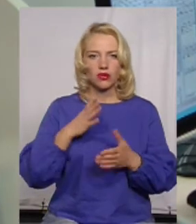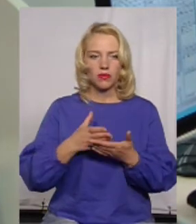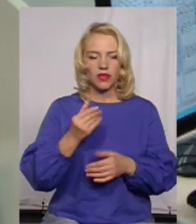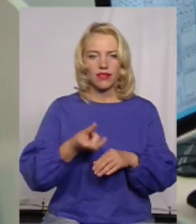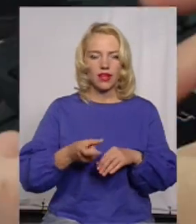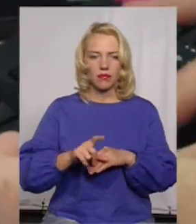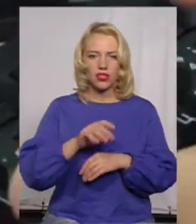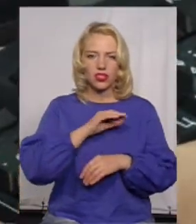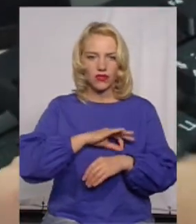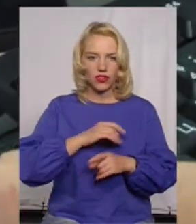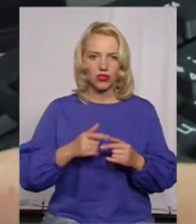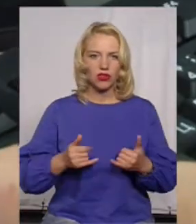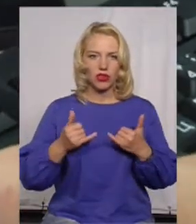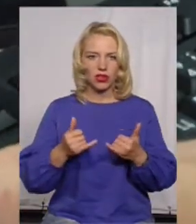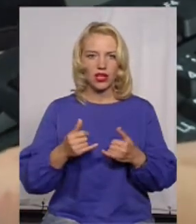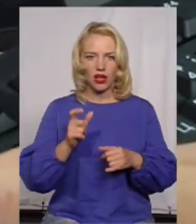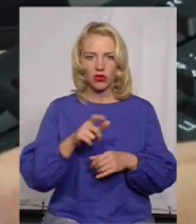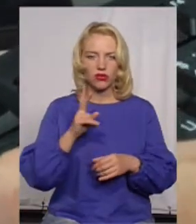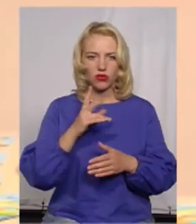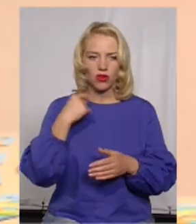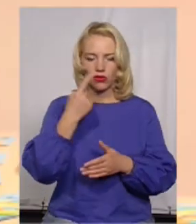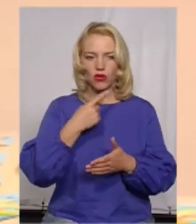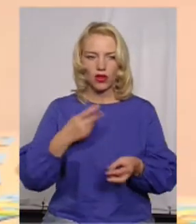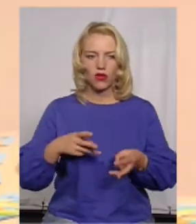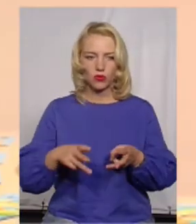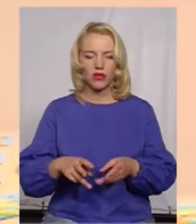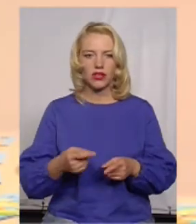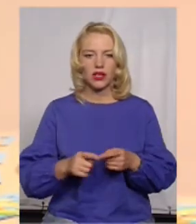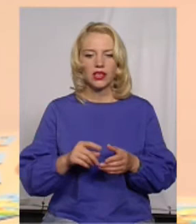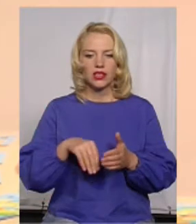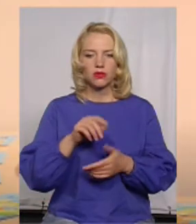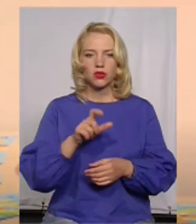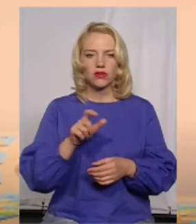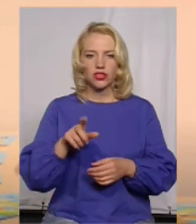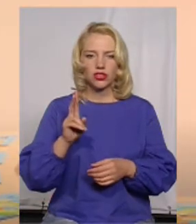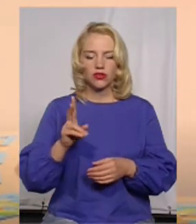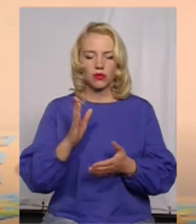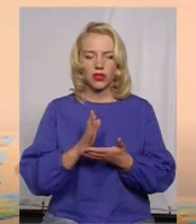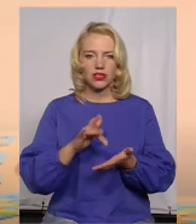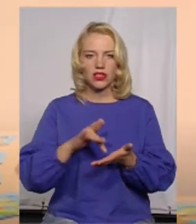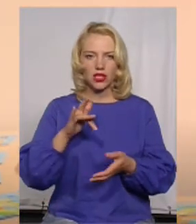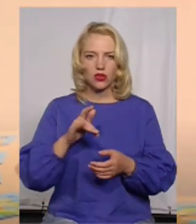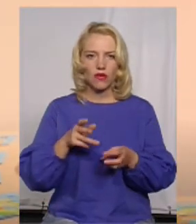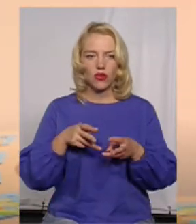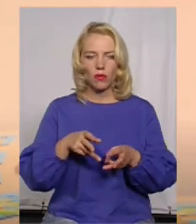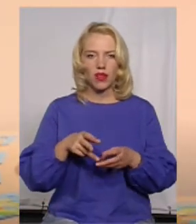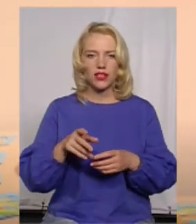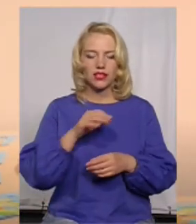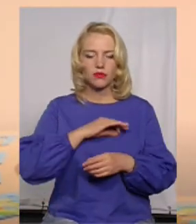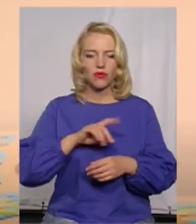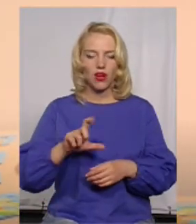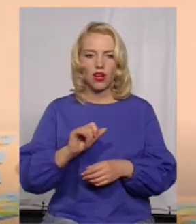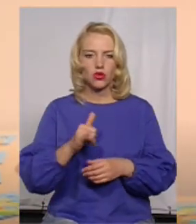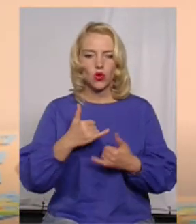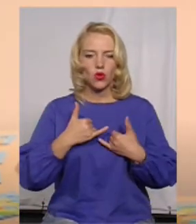виграють абоненти з індивідуальним опаленням, каже Ірина Решетнік. Споживачі, які мають централізоване опалення, споживають газ у